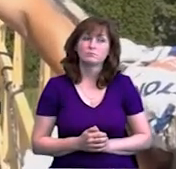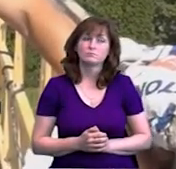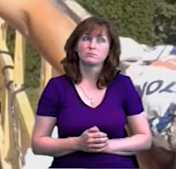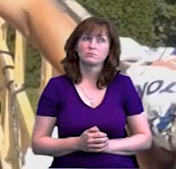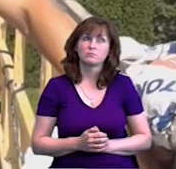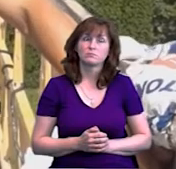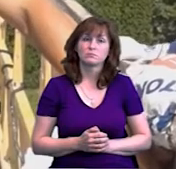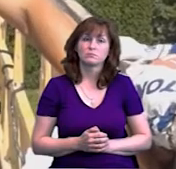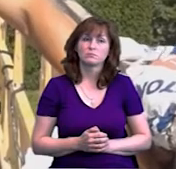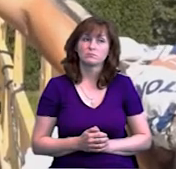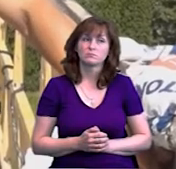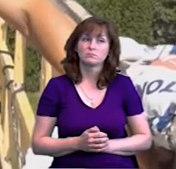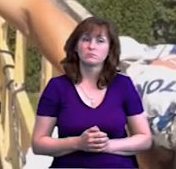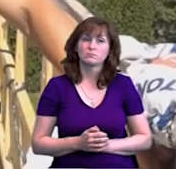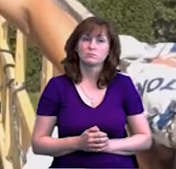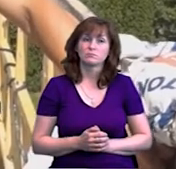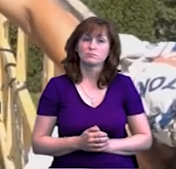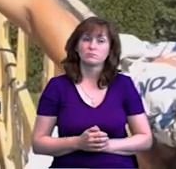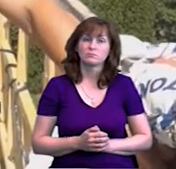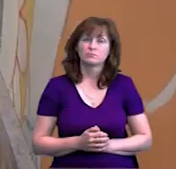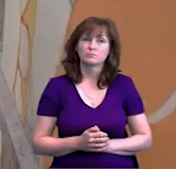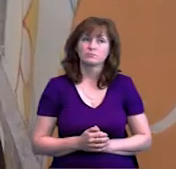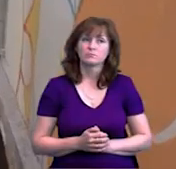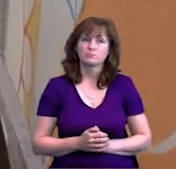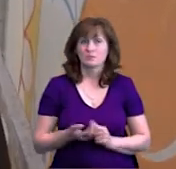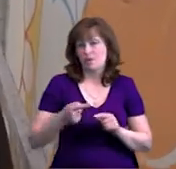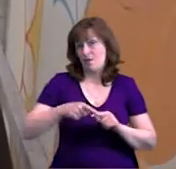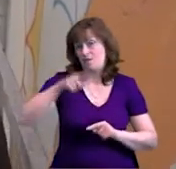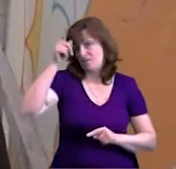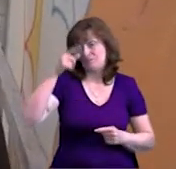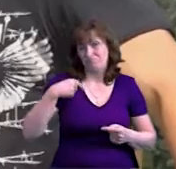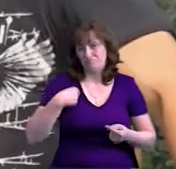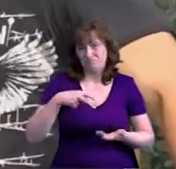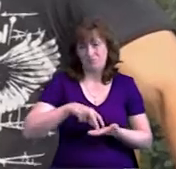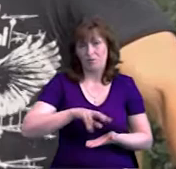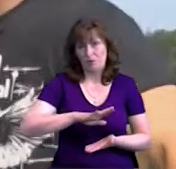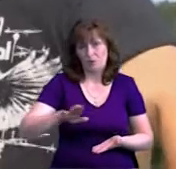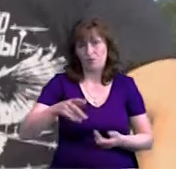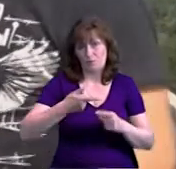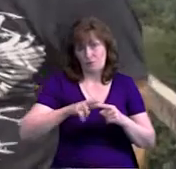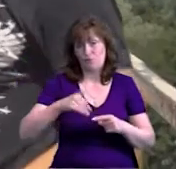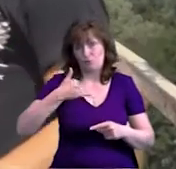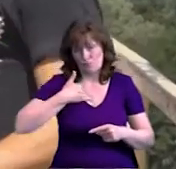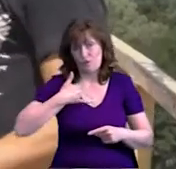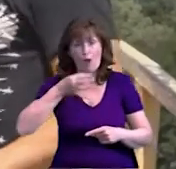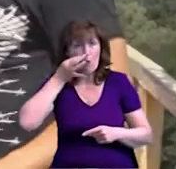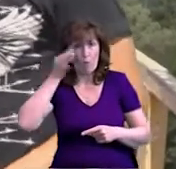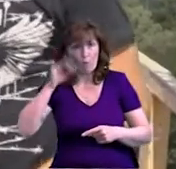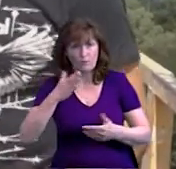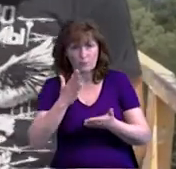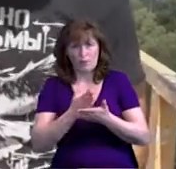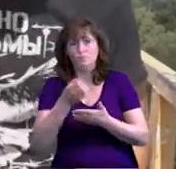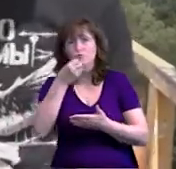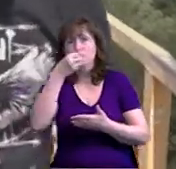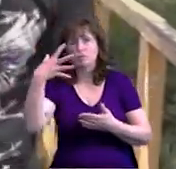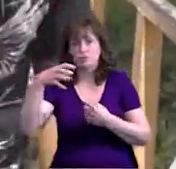найвисокий проєкт, який мені предстояв. На висоті не дуже-то і страшно, тому що до цього у мене вже 14